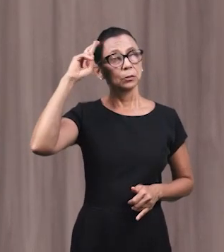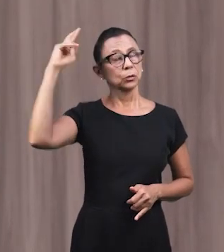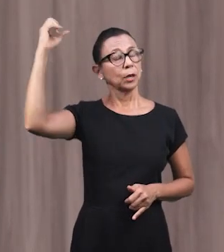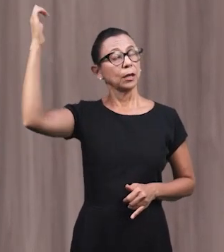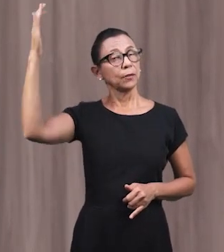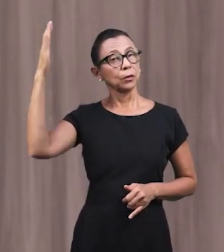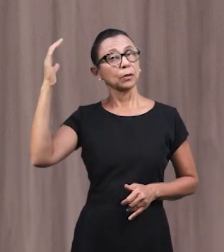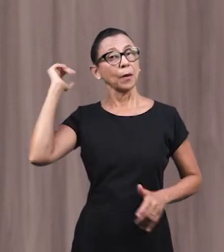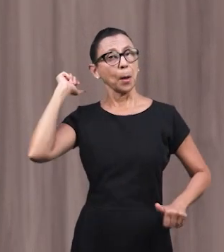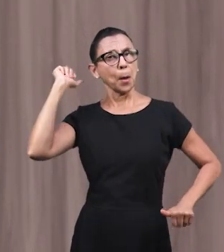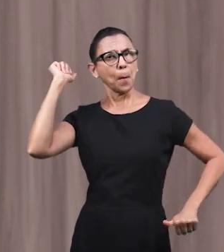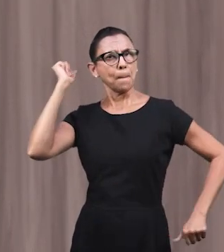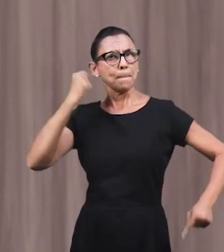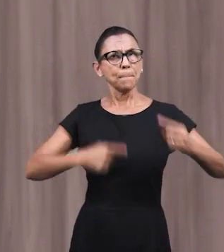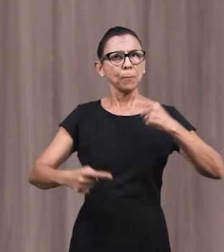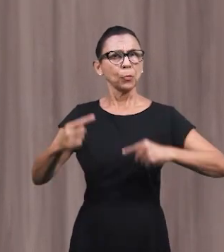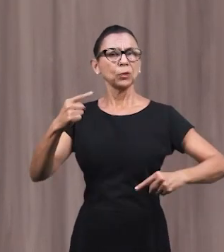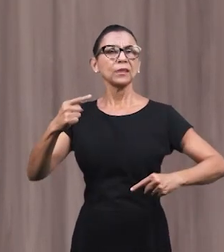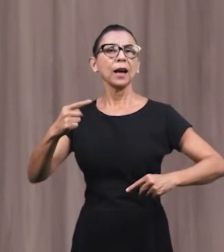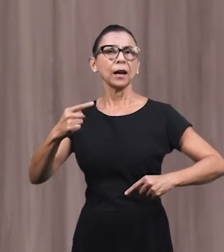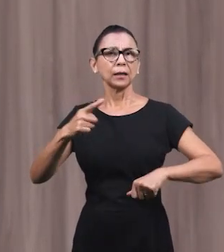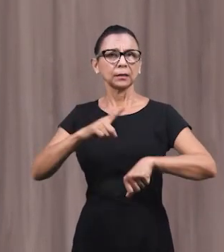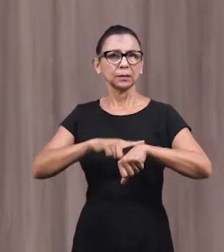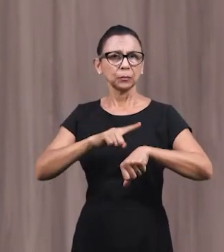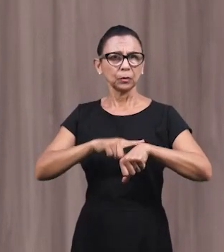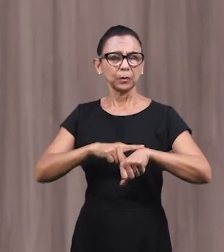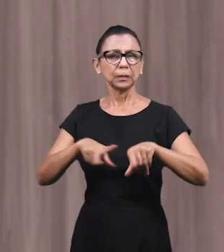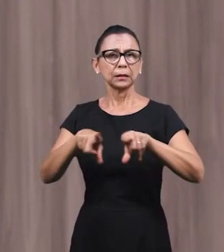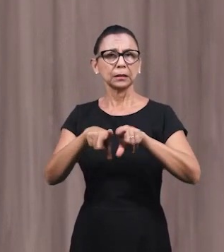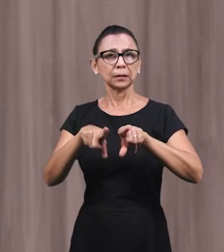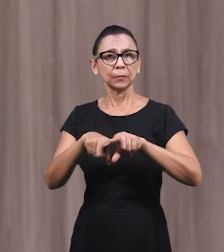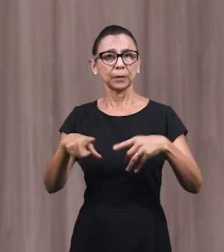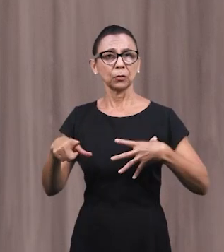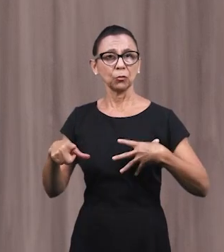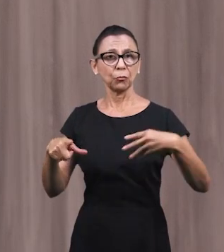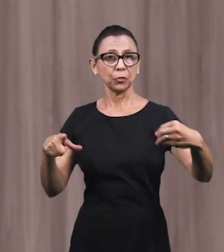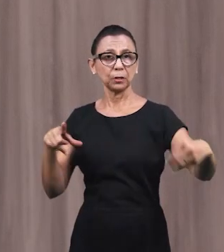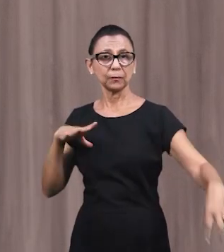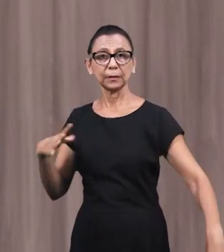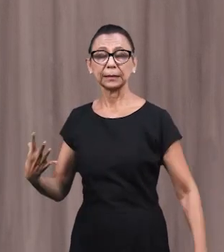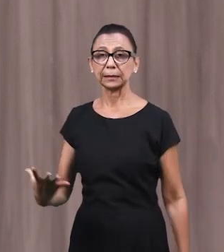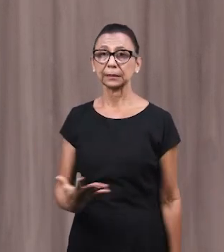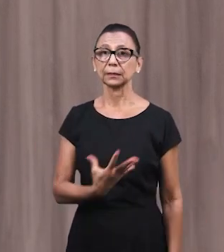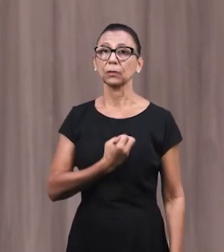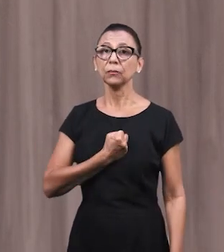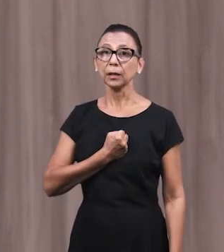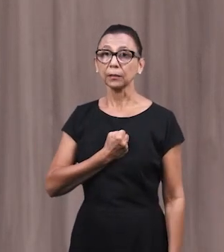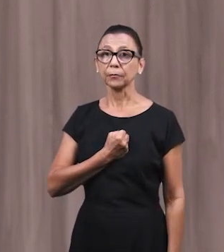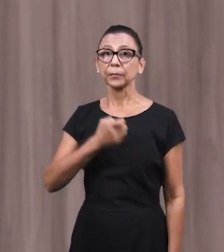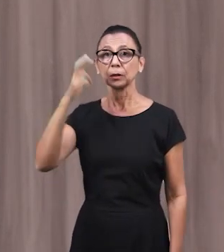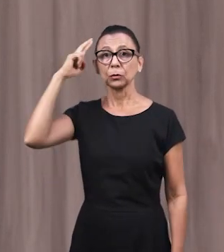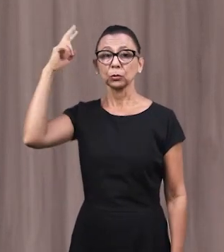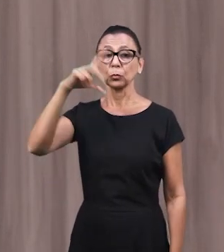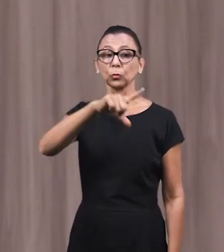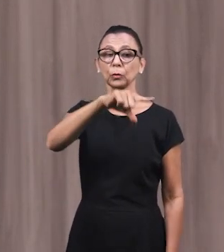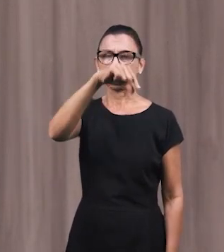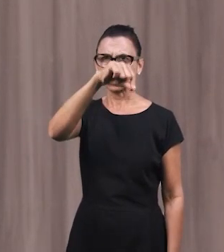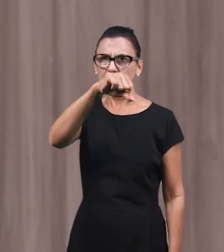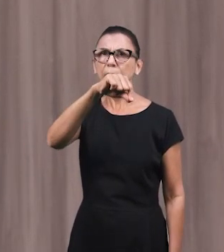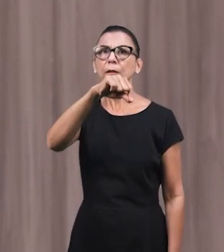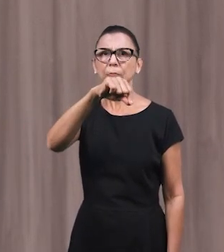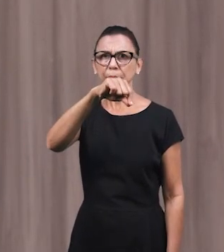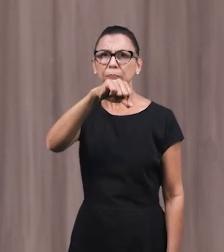Изменит Эту Ситуацию Даст Благословен Спасение Для Сына Потому Что Он Избранный Сосуд Для